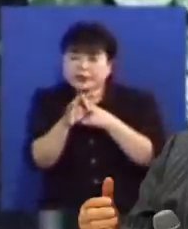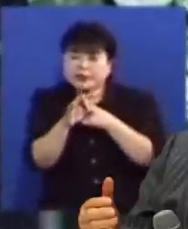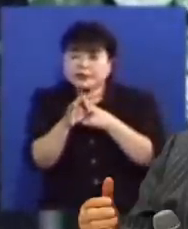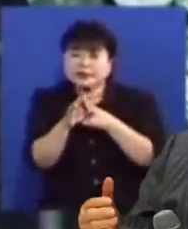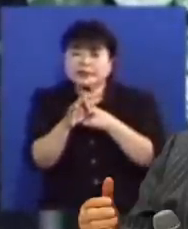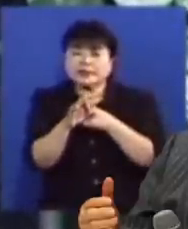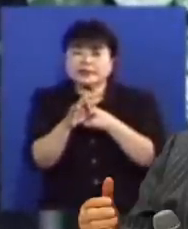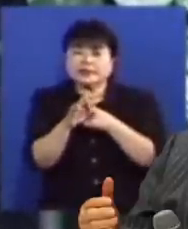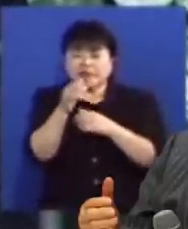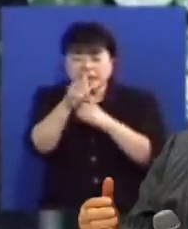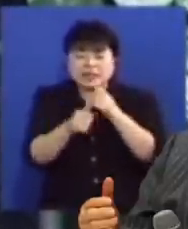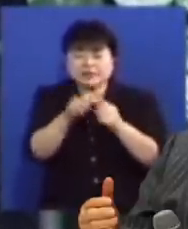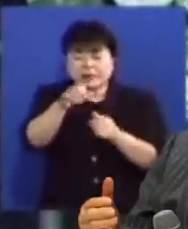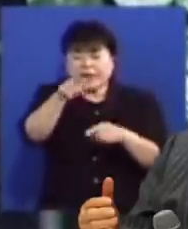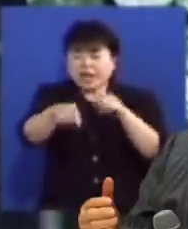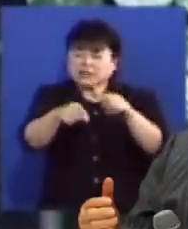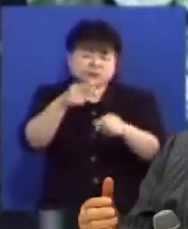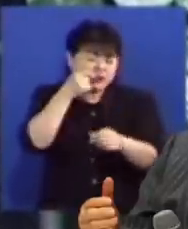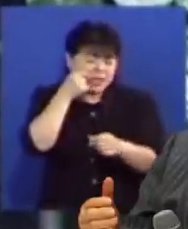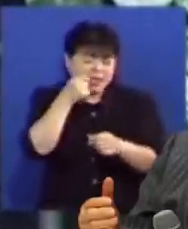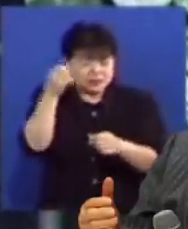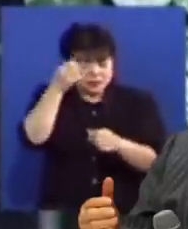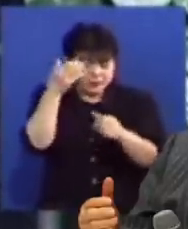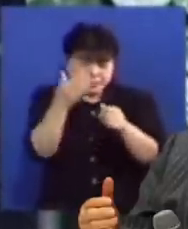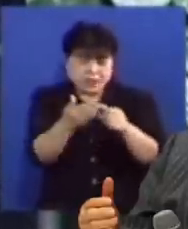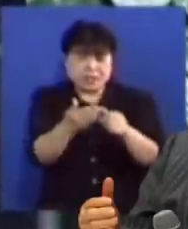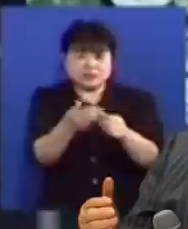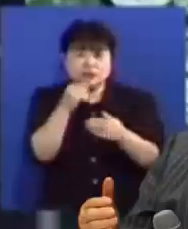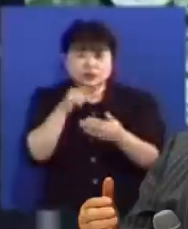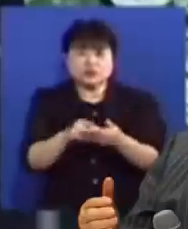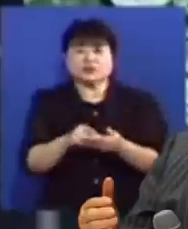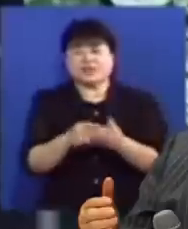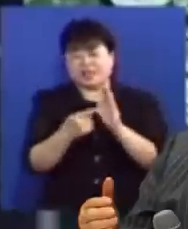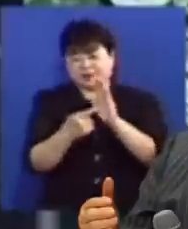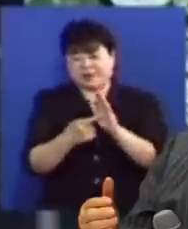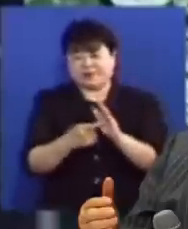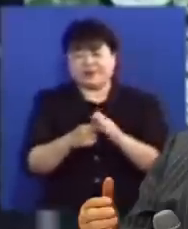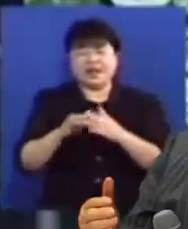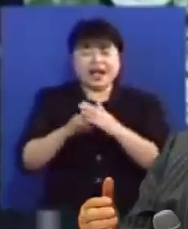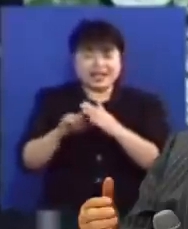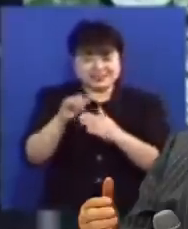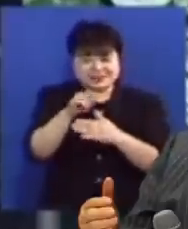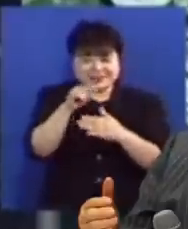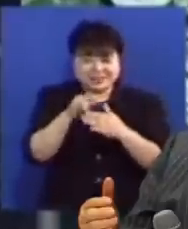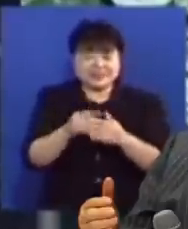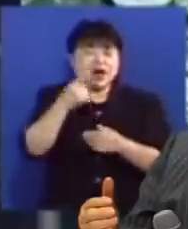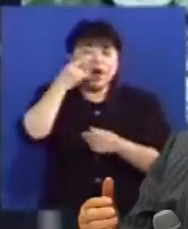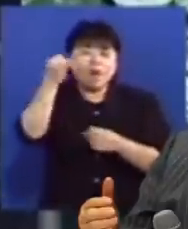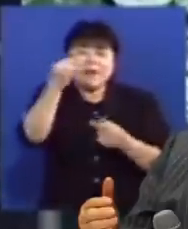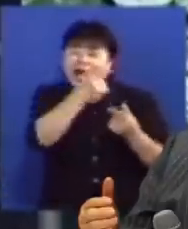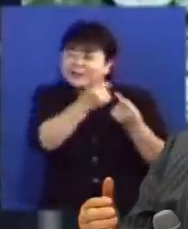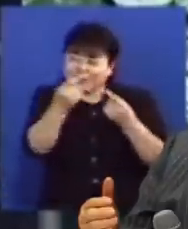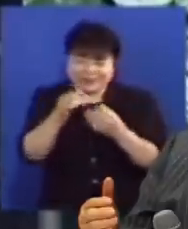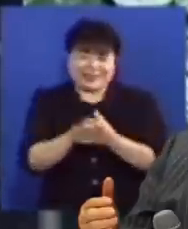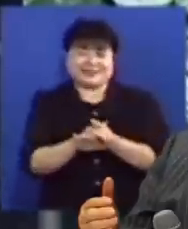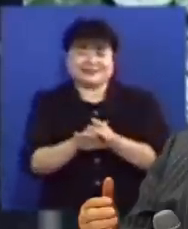우리가 하나님 앞에 당할 수 없다는 것입니다 성령은 쉽게 표현하면 한 가정에서 어머니와 같습니다